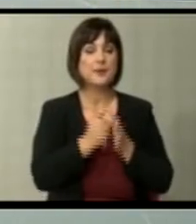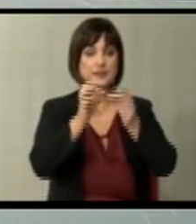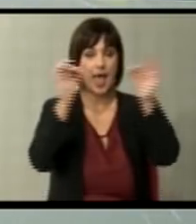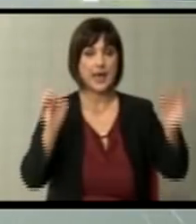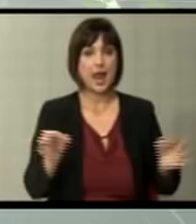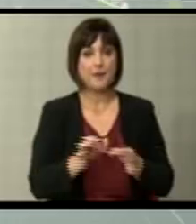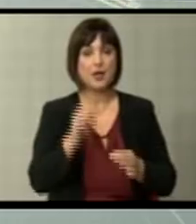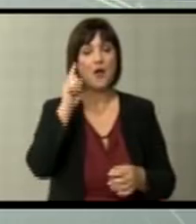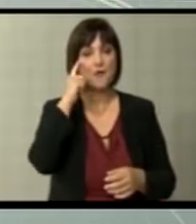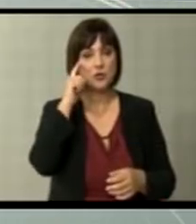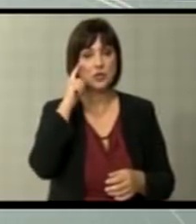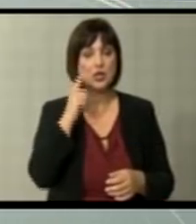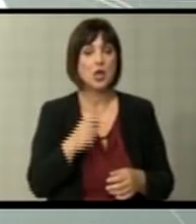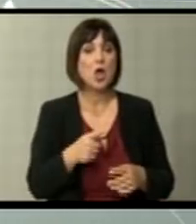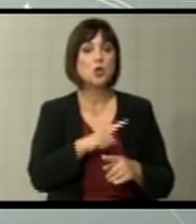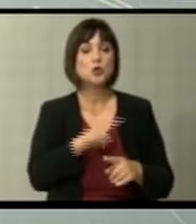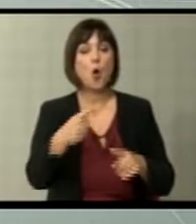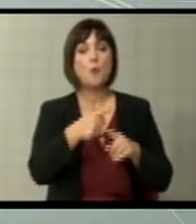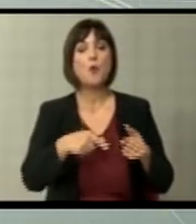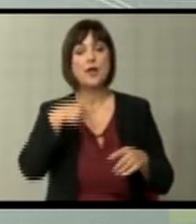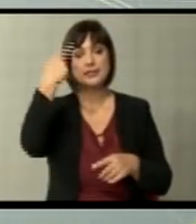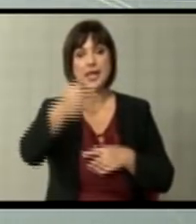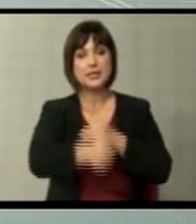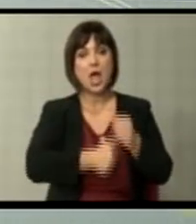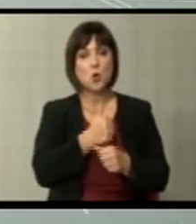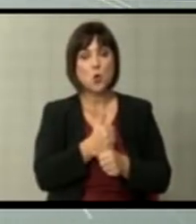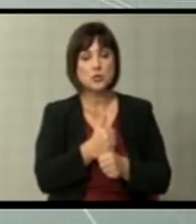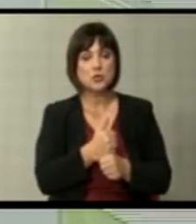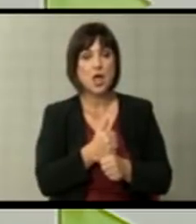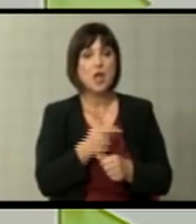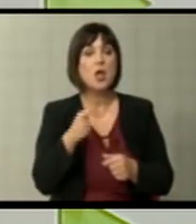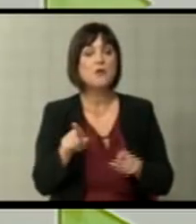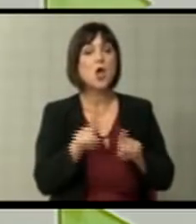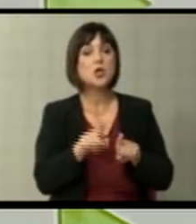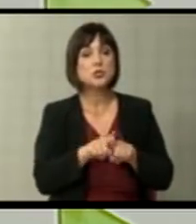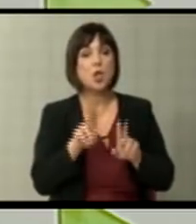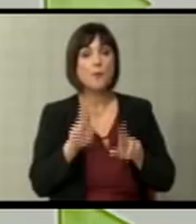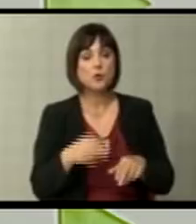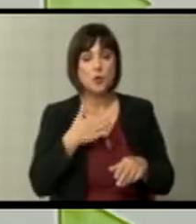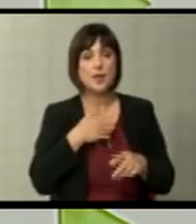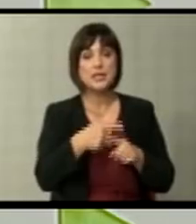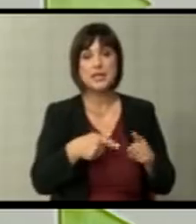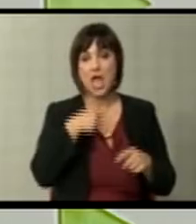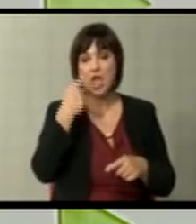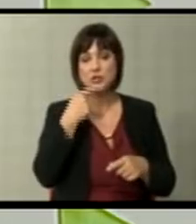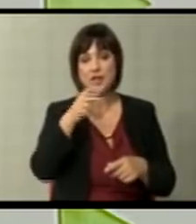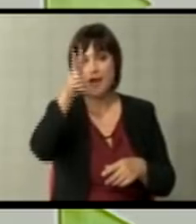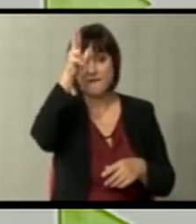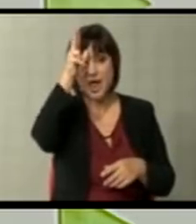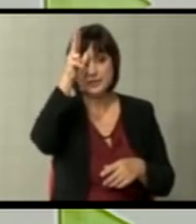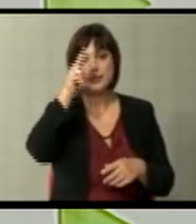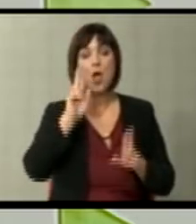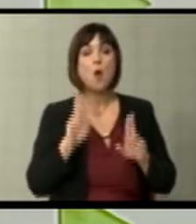рамка во смисла до половината на следната година? противи на временска рамка меѓу тоа исто така можеме да бидеме отдел од изјавите така и Франција